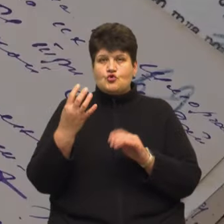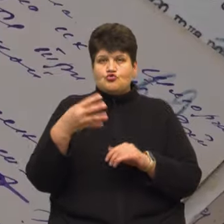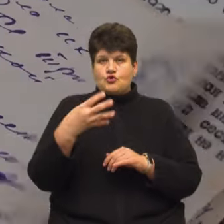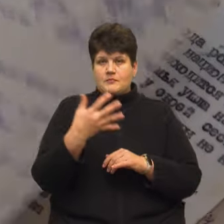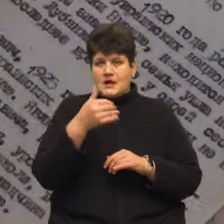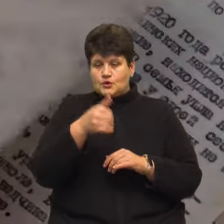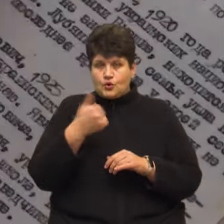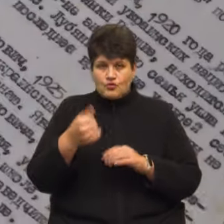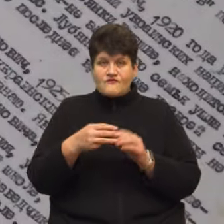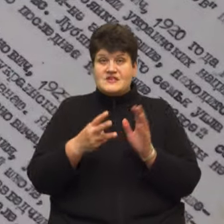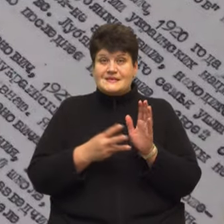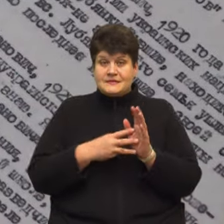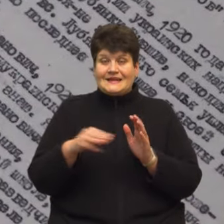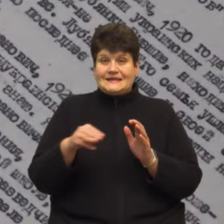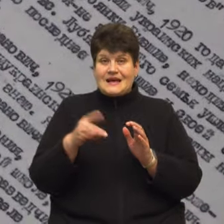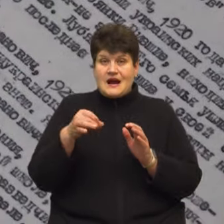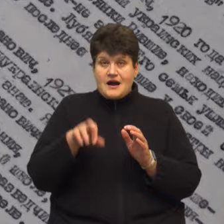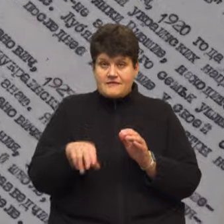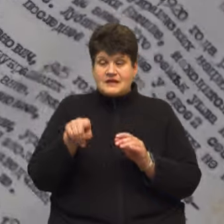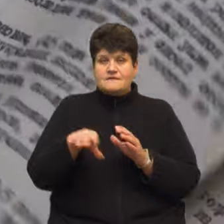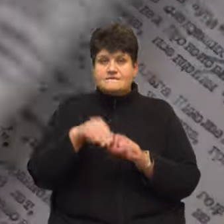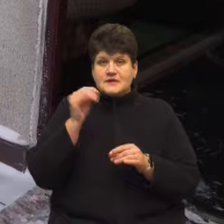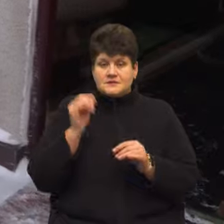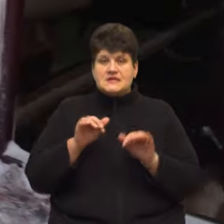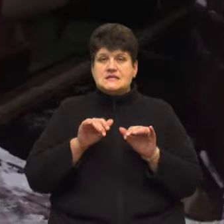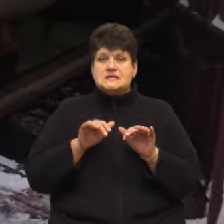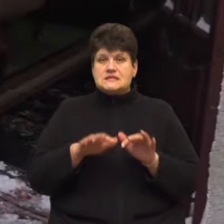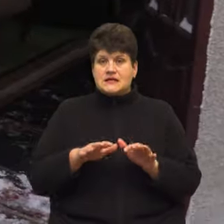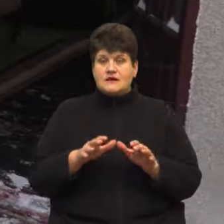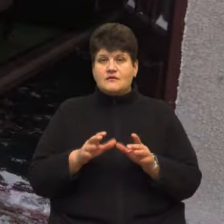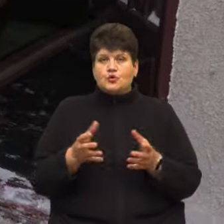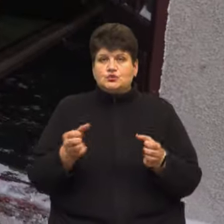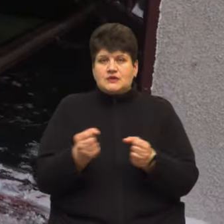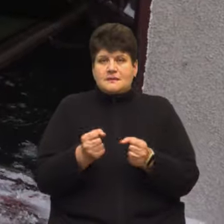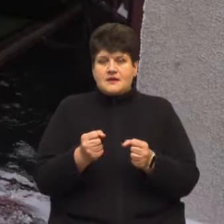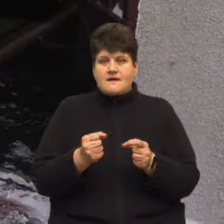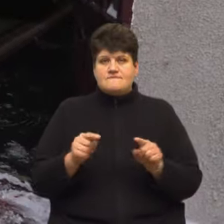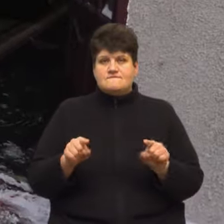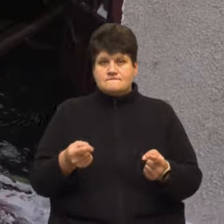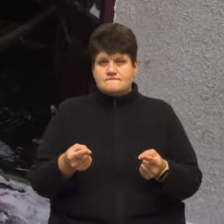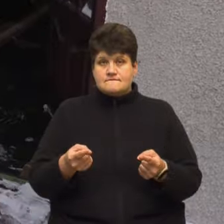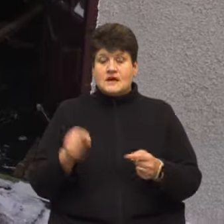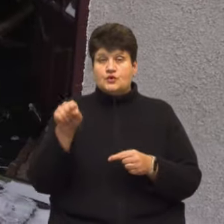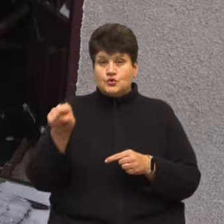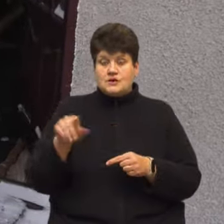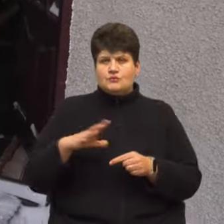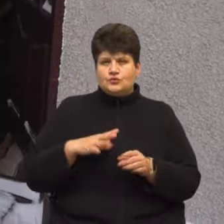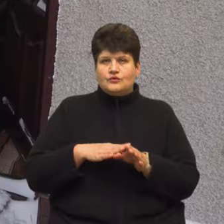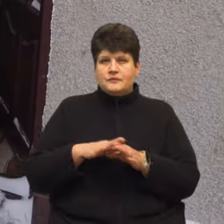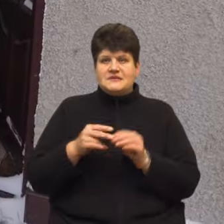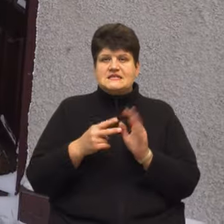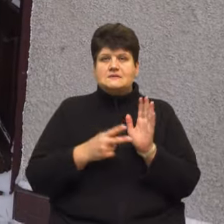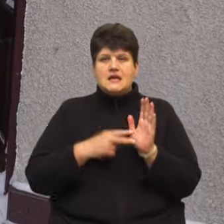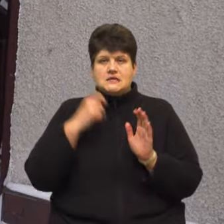18 травня Ганні Галищук обрали запобіжний захід – утримання під вартою. Тоді їй виповнилося 17